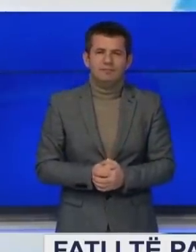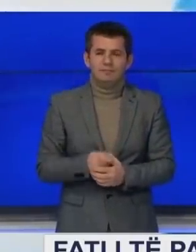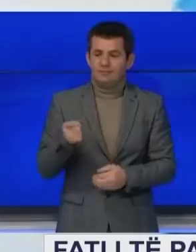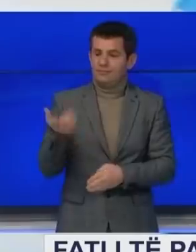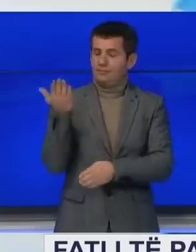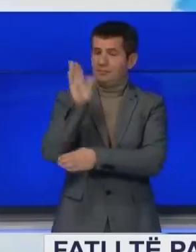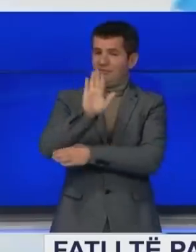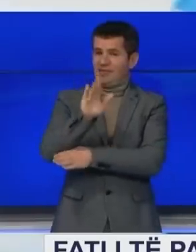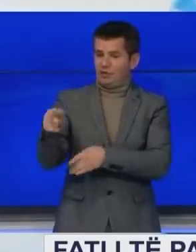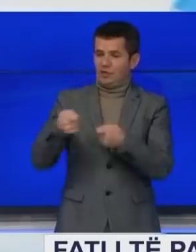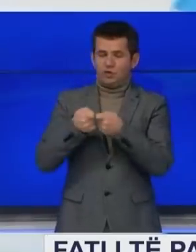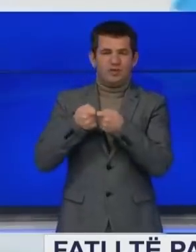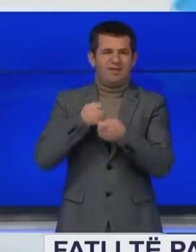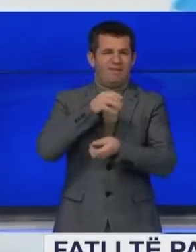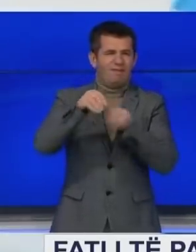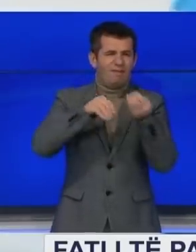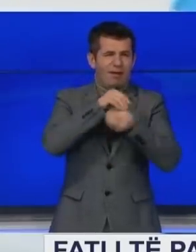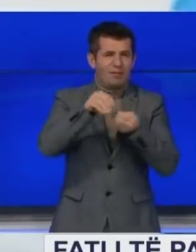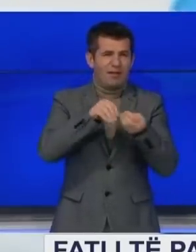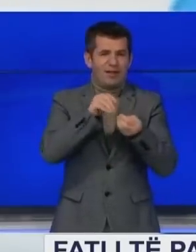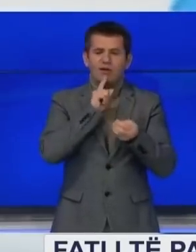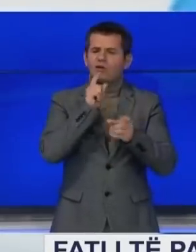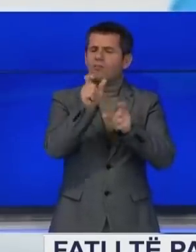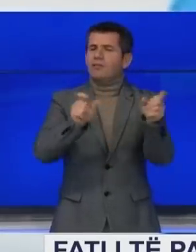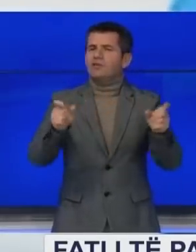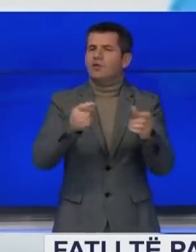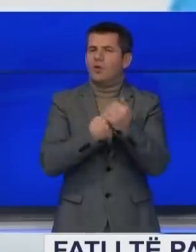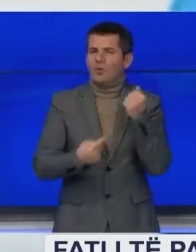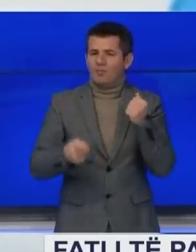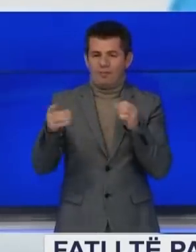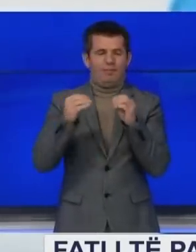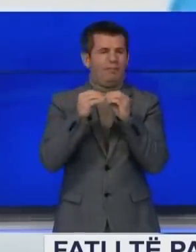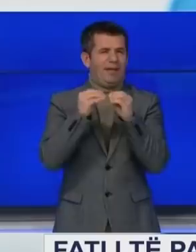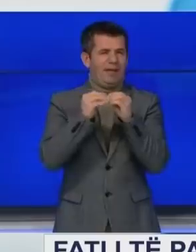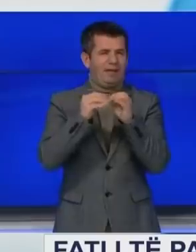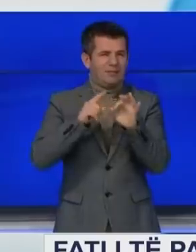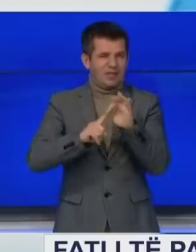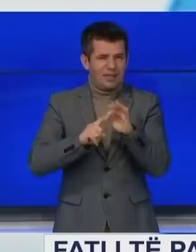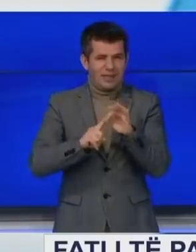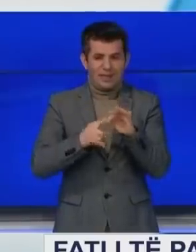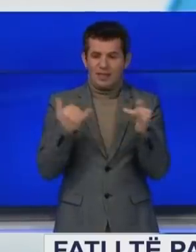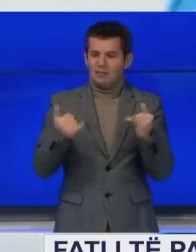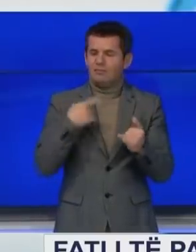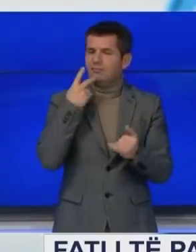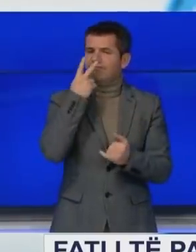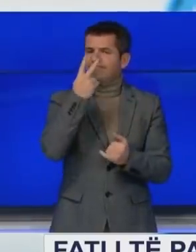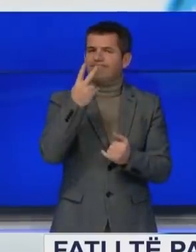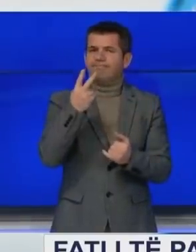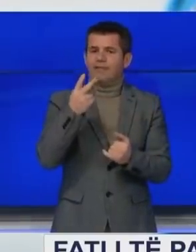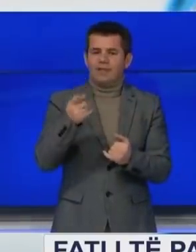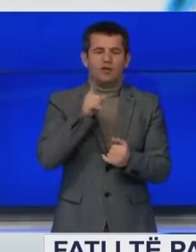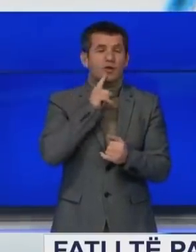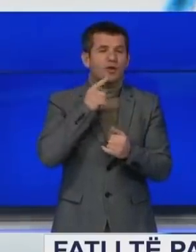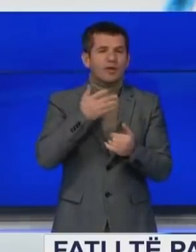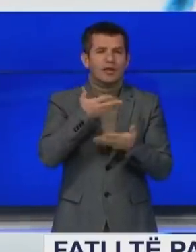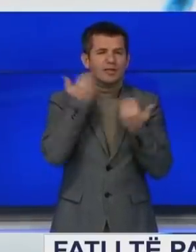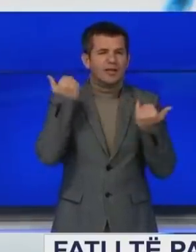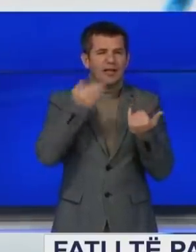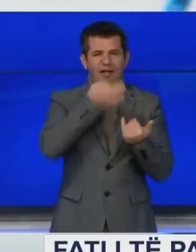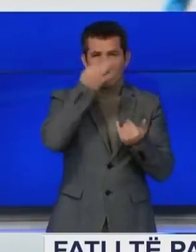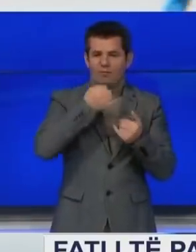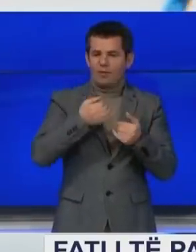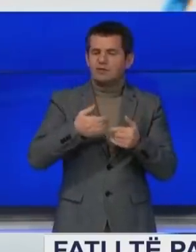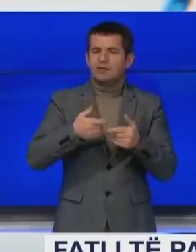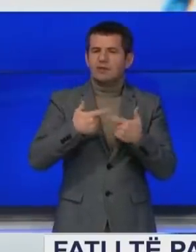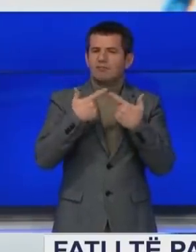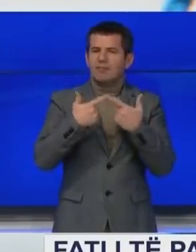Përfaqësuesi i shoqatës së familjarëve të personave të pëgjitur, Bajram Qerkini u shprejt pesimist të zbardjës së fatit të personave të